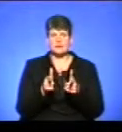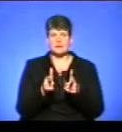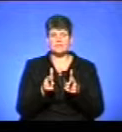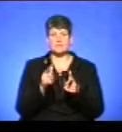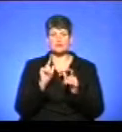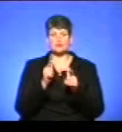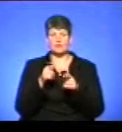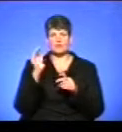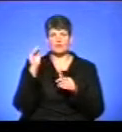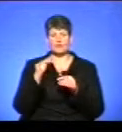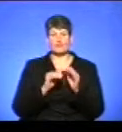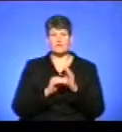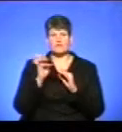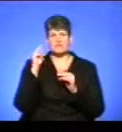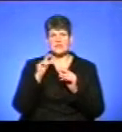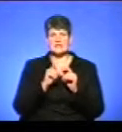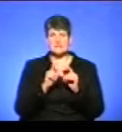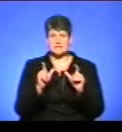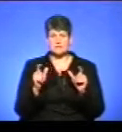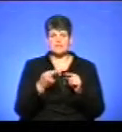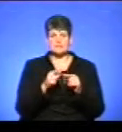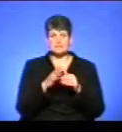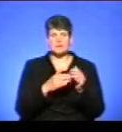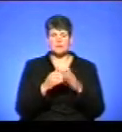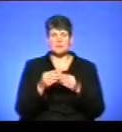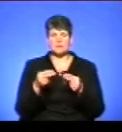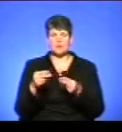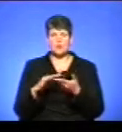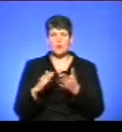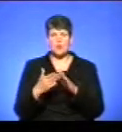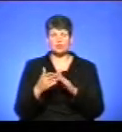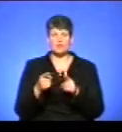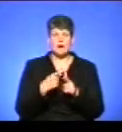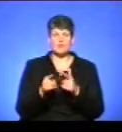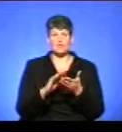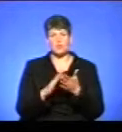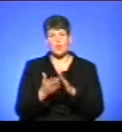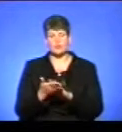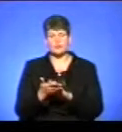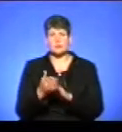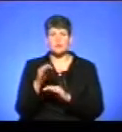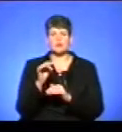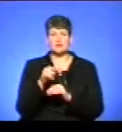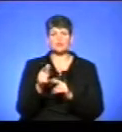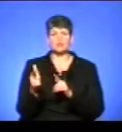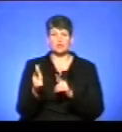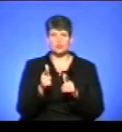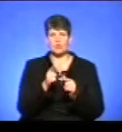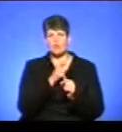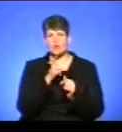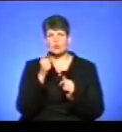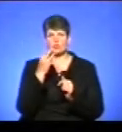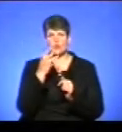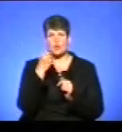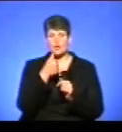у вищий навчальний заклад по цих спеціальностях, підписуючи угоду або договір про те, що вони готові протягом трьох